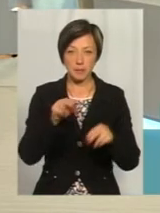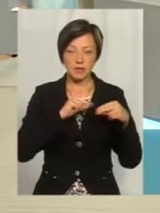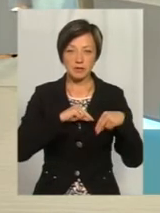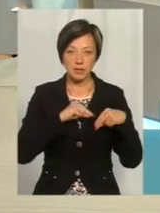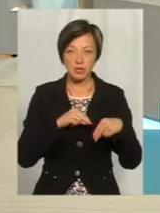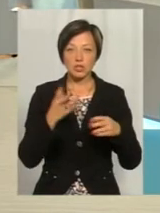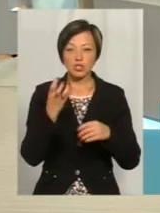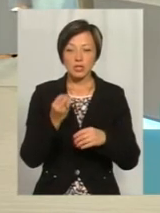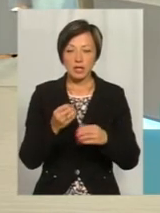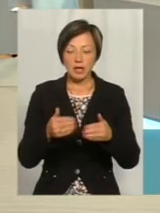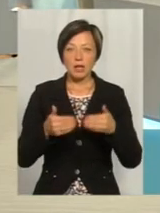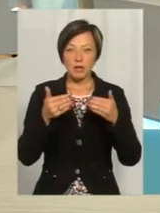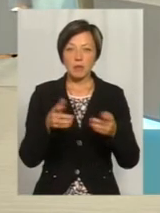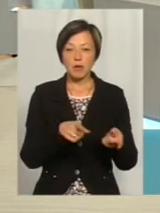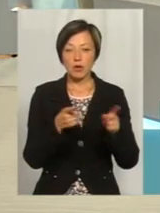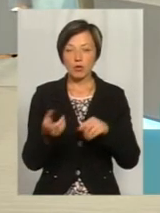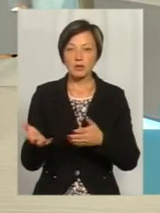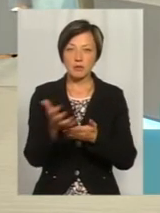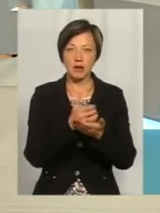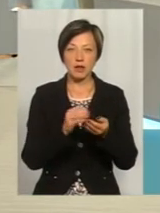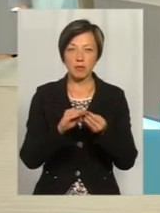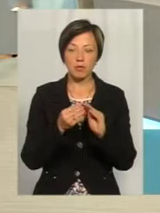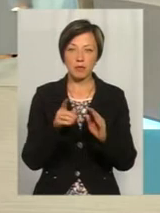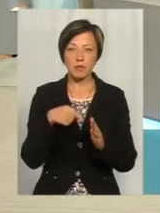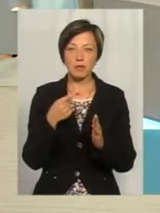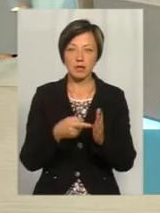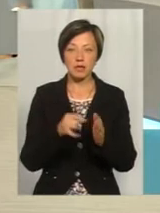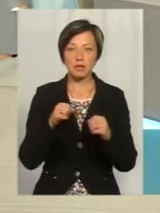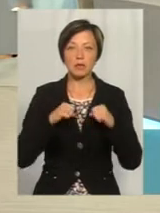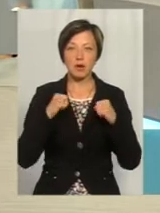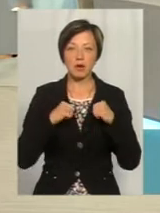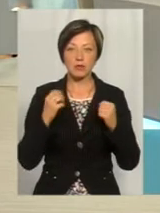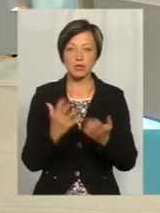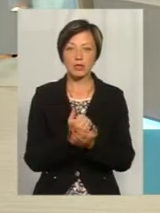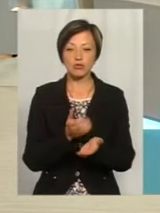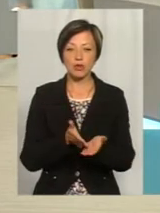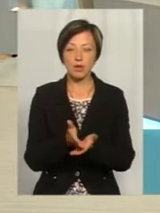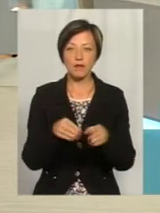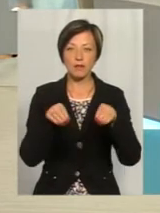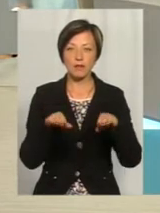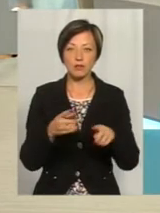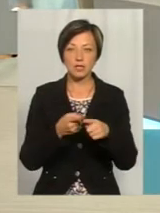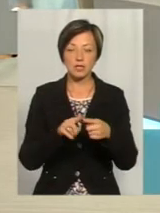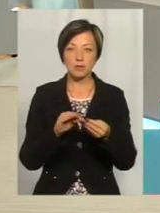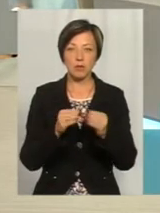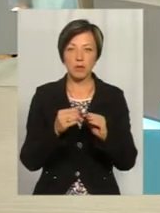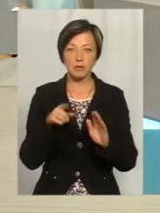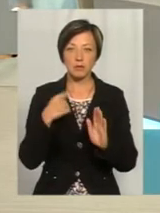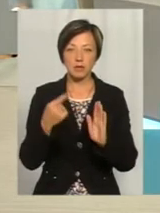на етапі переходу, вони збирали уже ці проблемні питання і намагаються знайти шляхи вирішення цих проблемних питань.